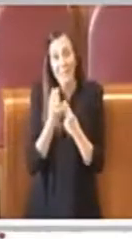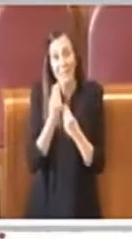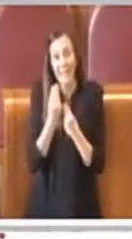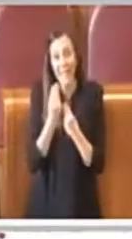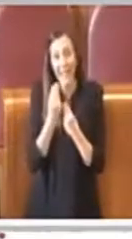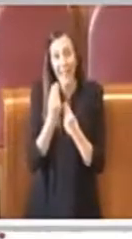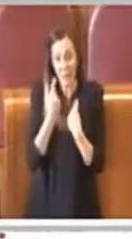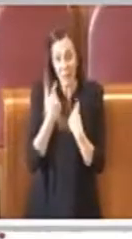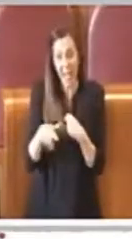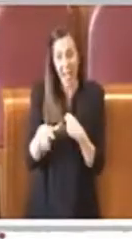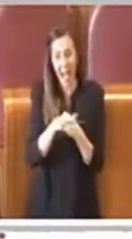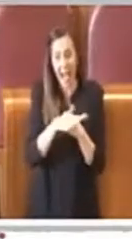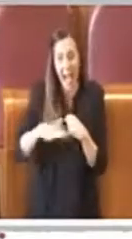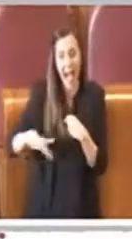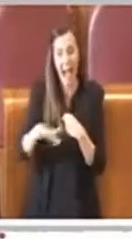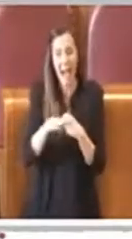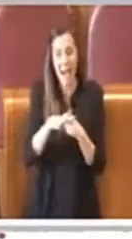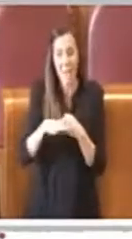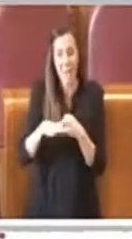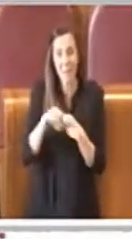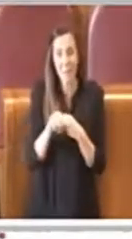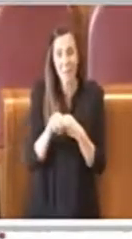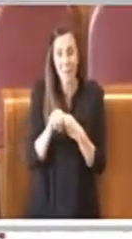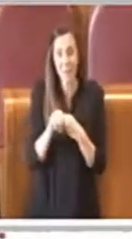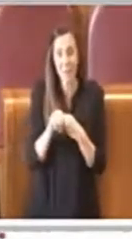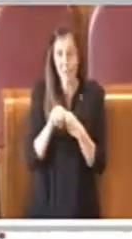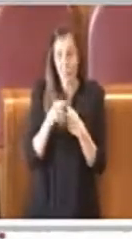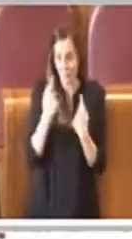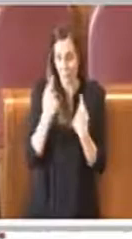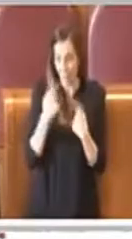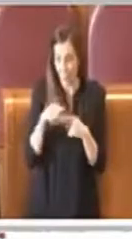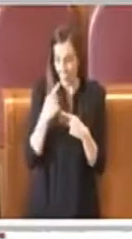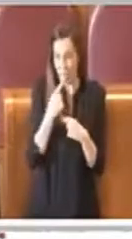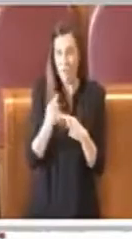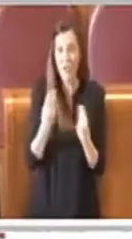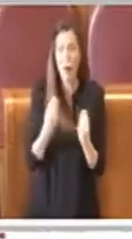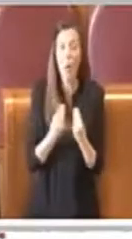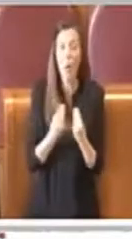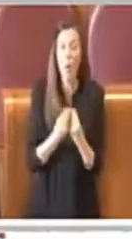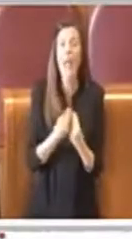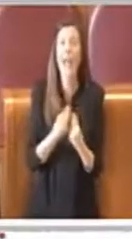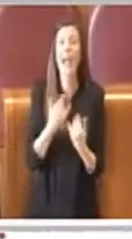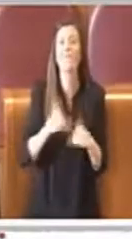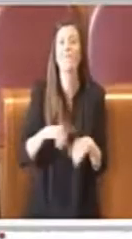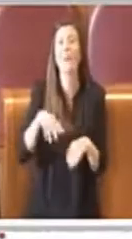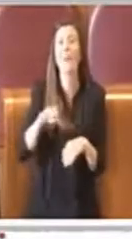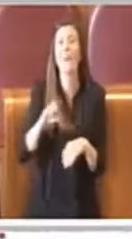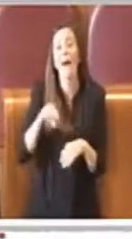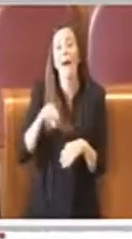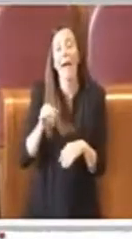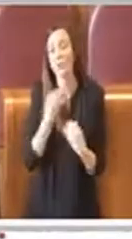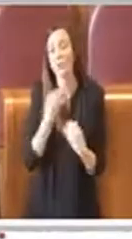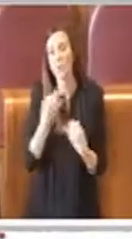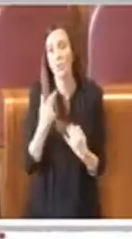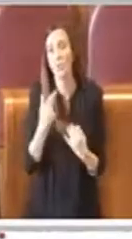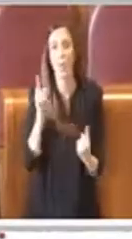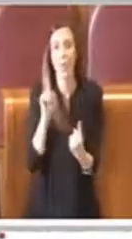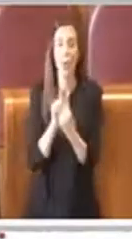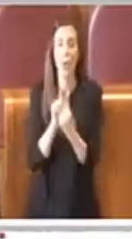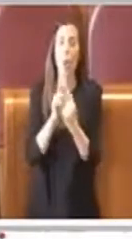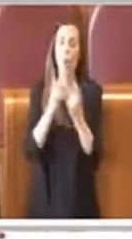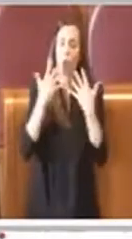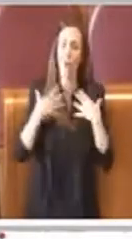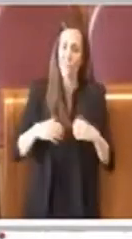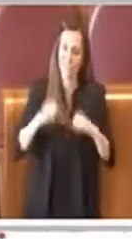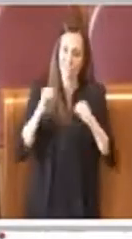questo ambito, che è un ambito dove certamente come diceva anche il collega Figlio Meni, anche l'incontro fisico è fondamentale, importante, però alle volte